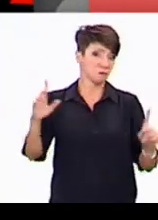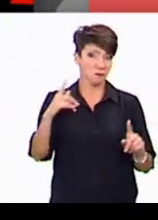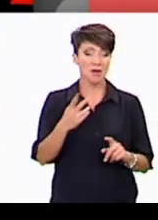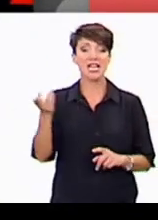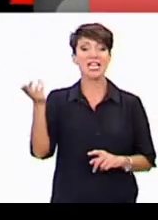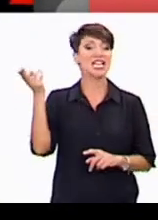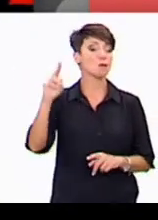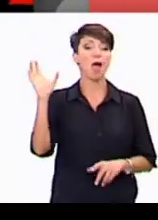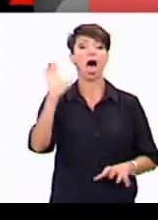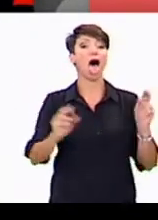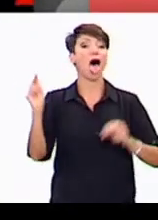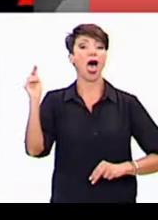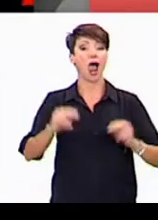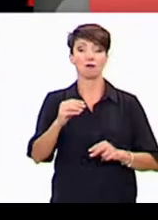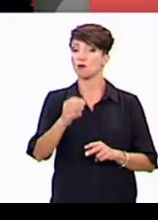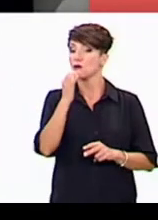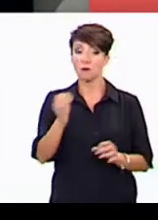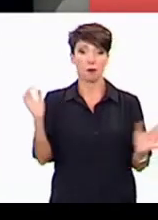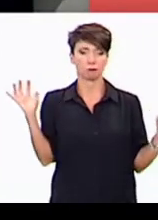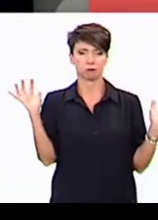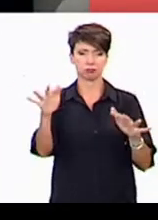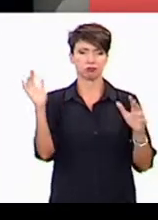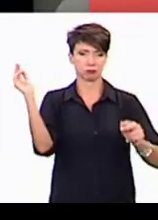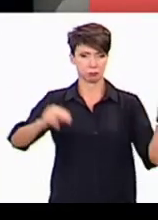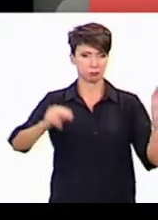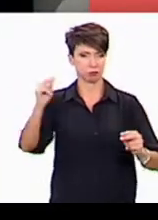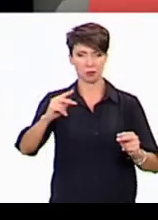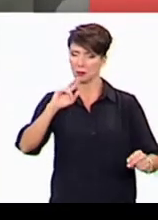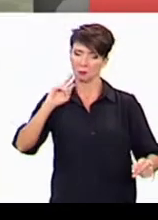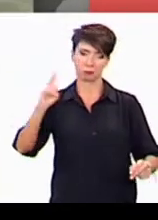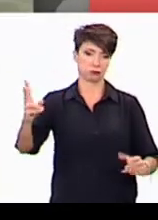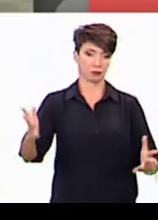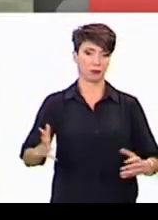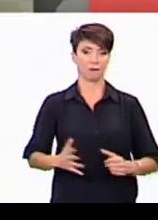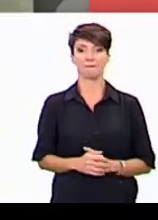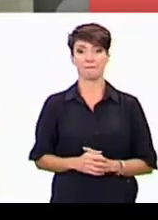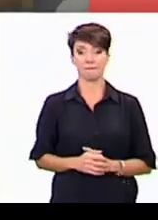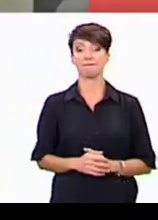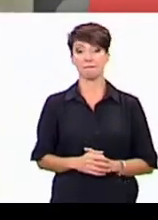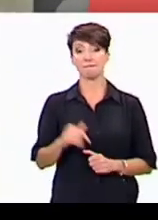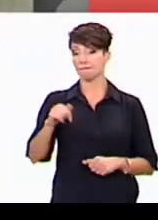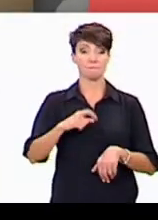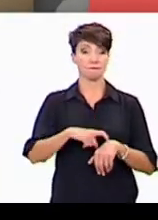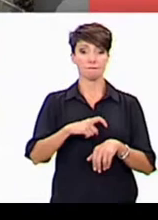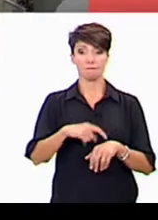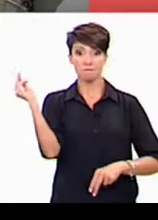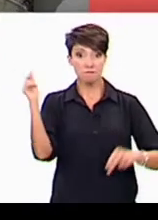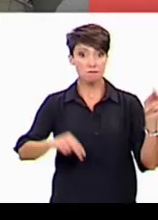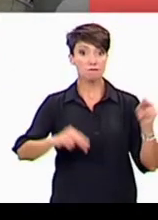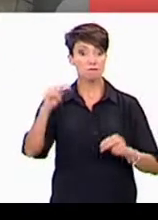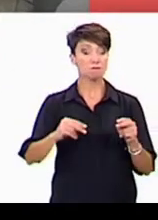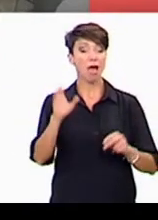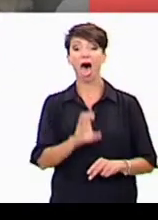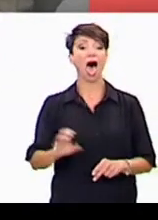των ευρωεκλογών τονίζουν ότι η μαζική συμμετοχή θα αποτελέσει την καλύτερη απάντηση. Έκλειση να υψώσουν με τη συμμετοχή τους στις